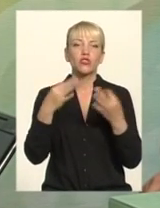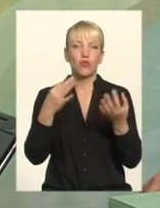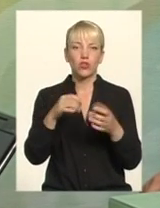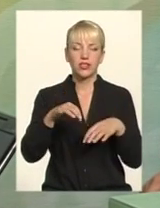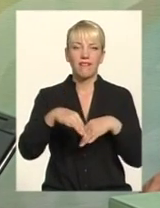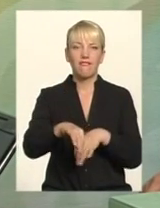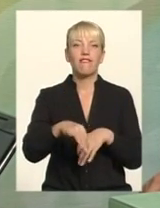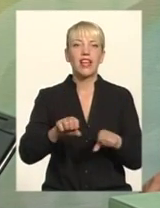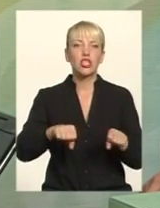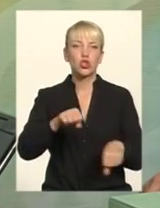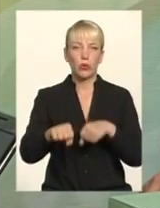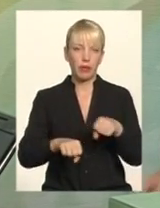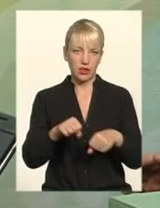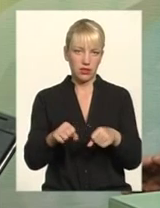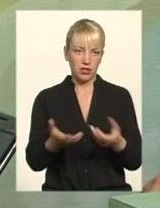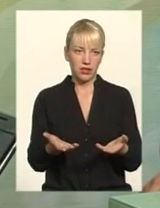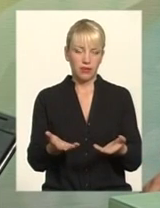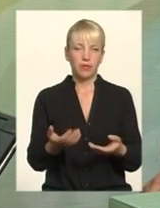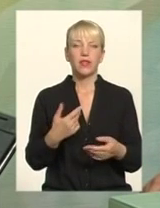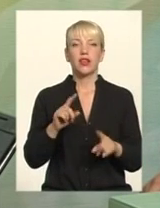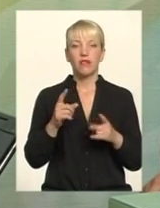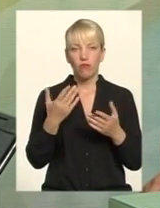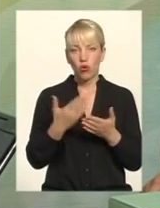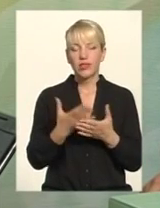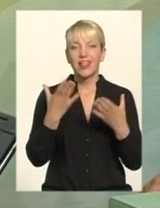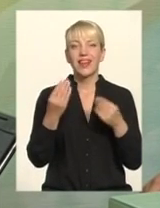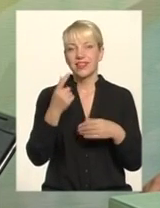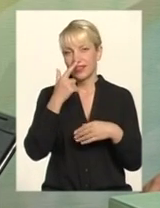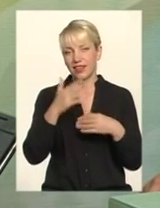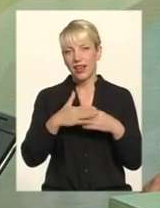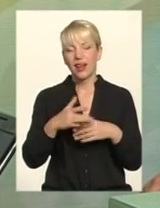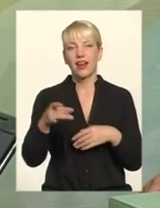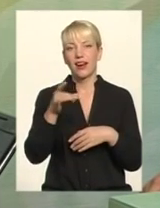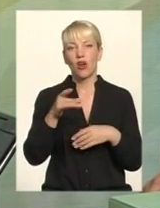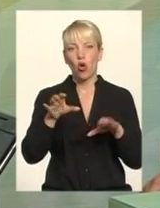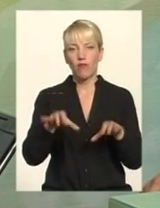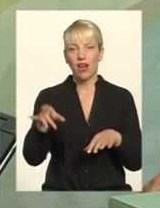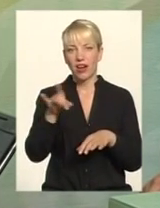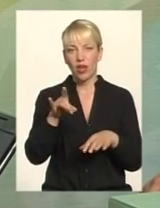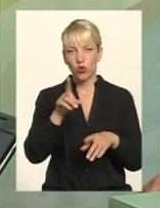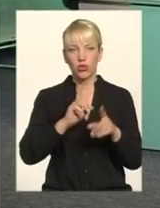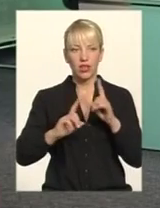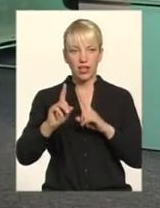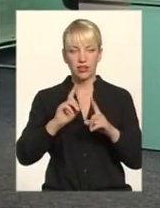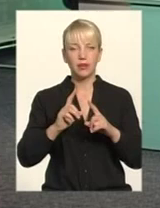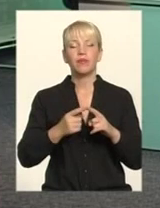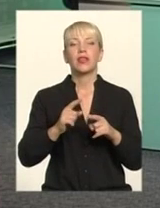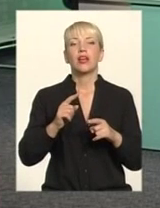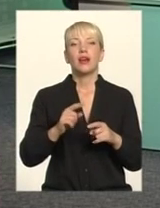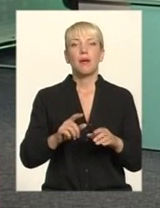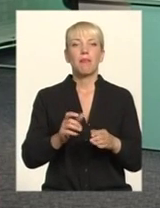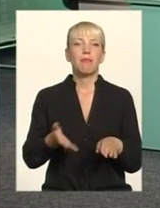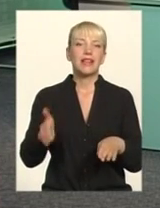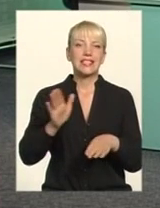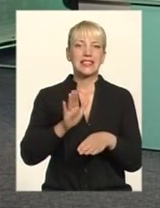голова обласної ради Призначив виконуючим обов'язки головного лікара